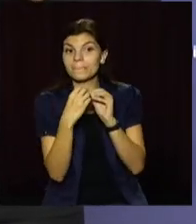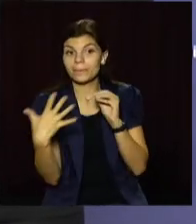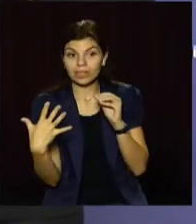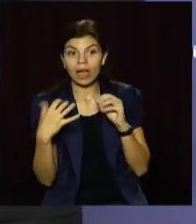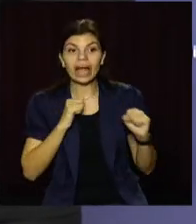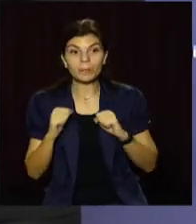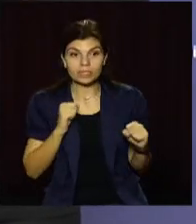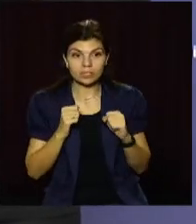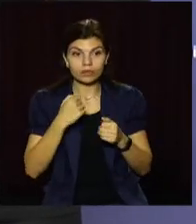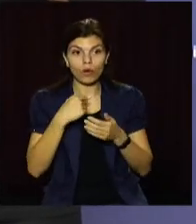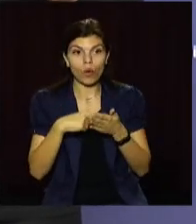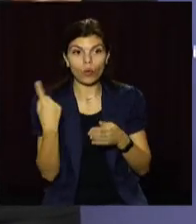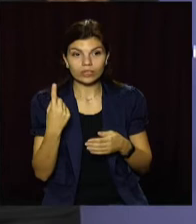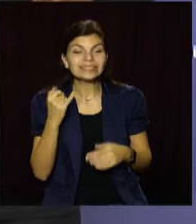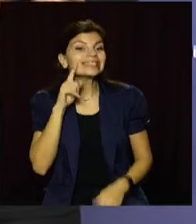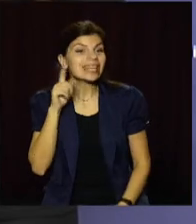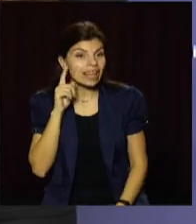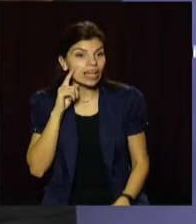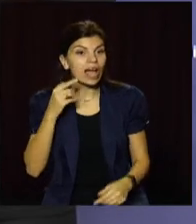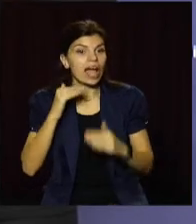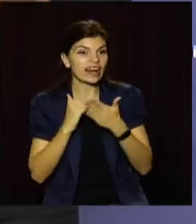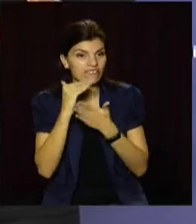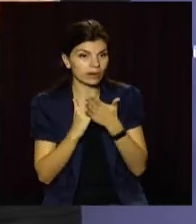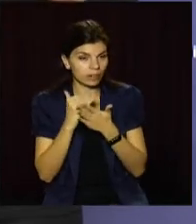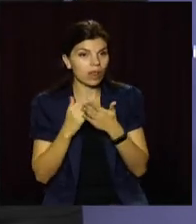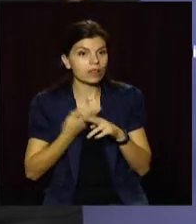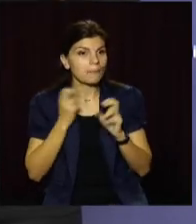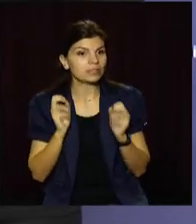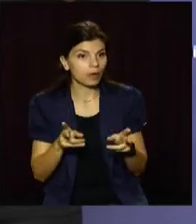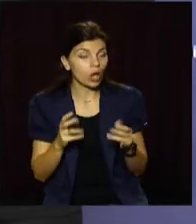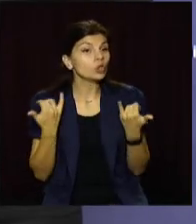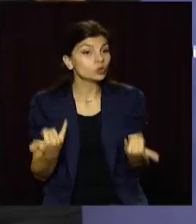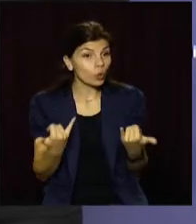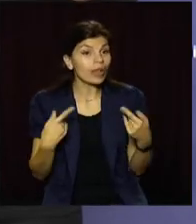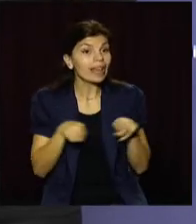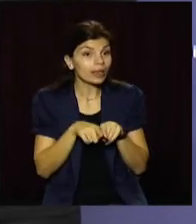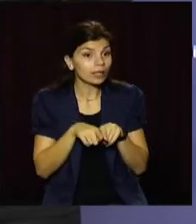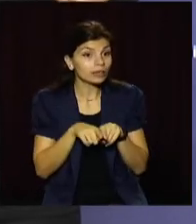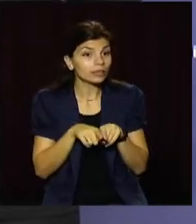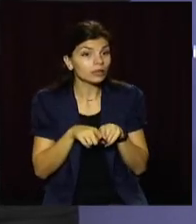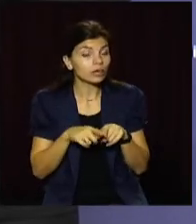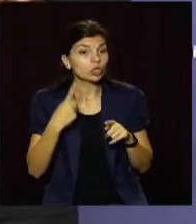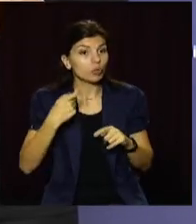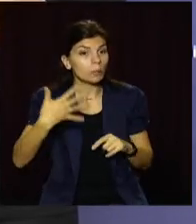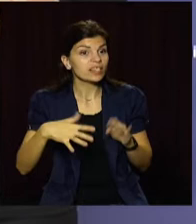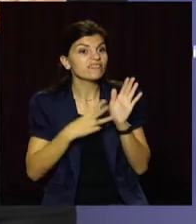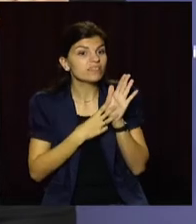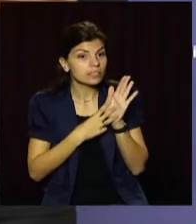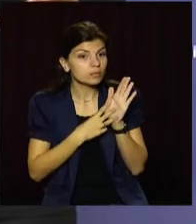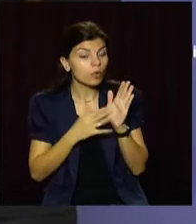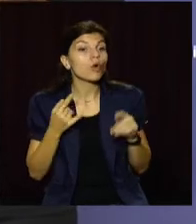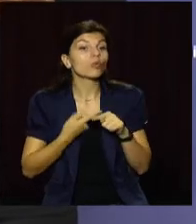адміністративних одиниць із зеленим рівням епідемічної небезпеки. Сьогодні таких одиниць 158.